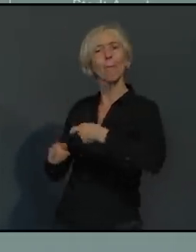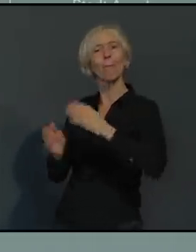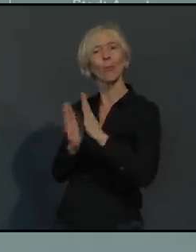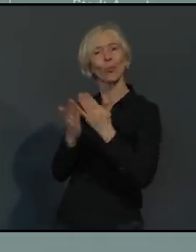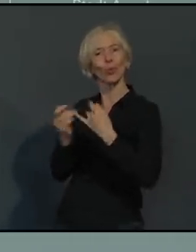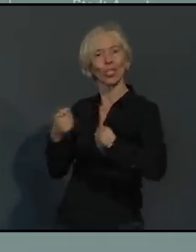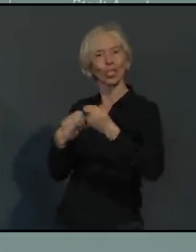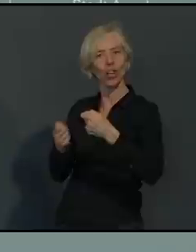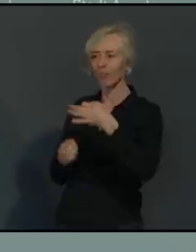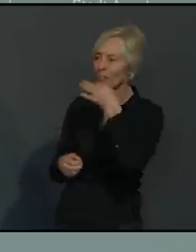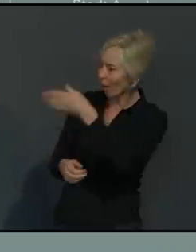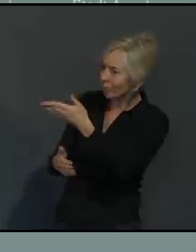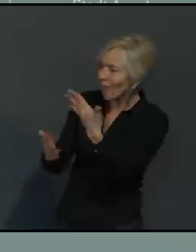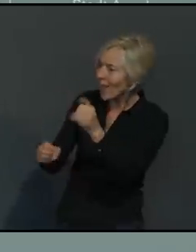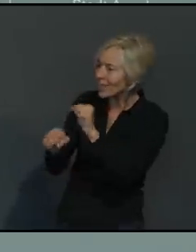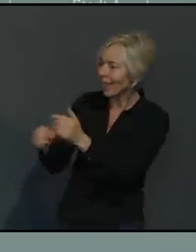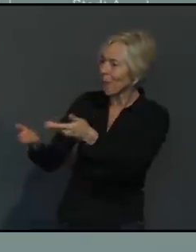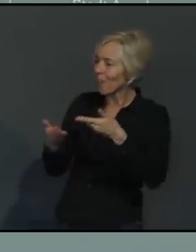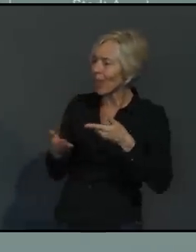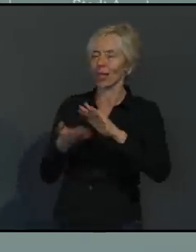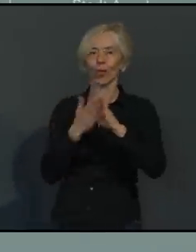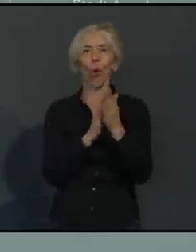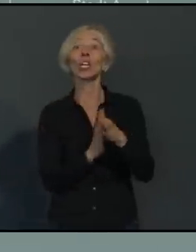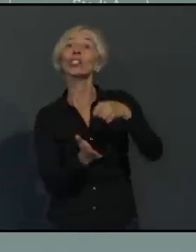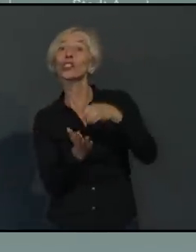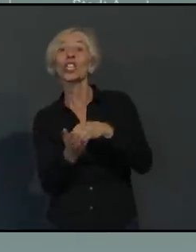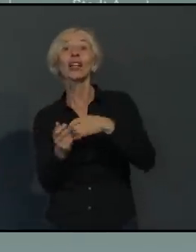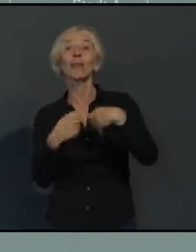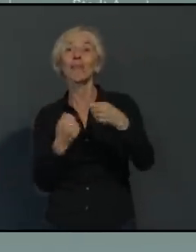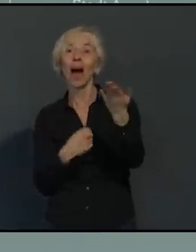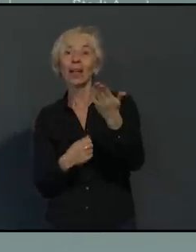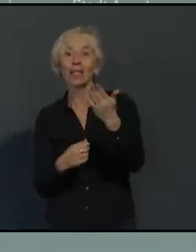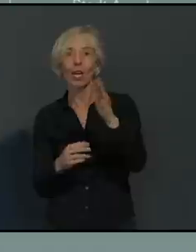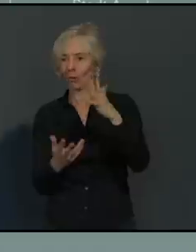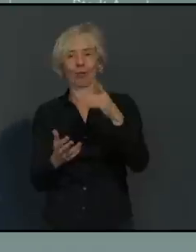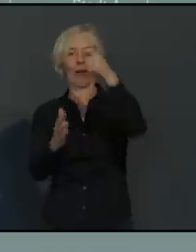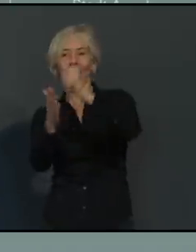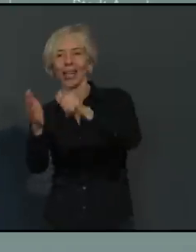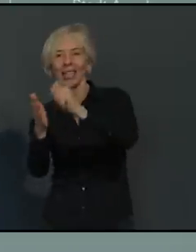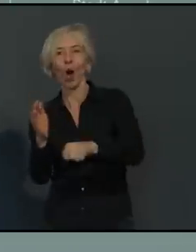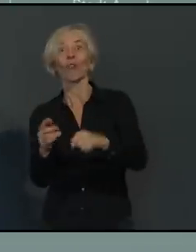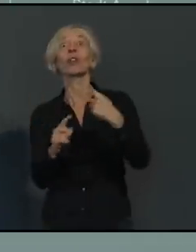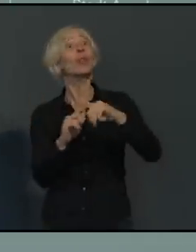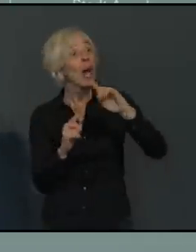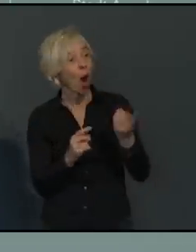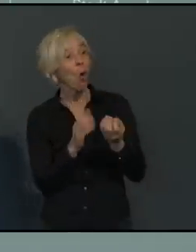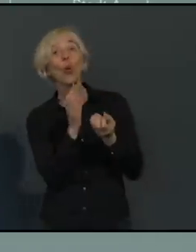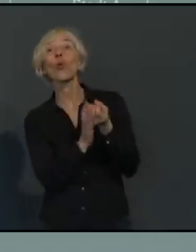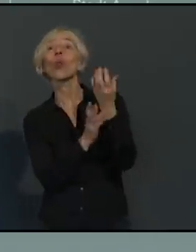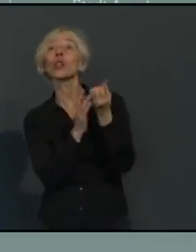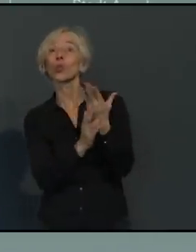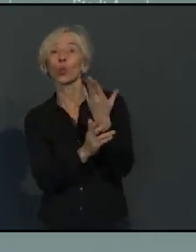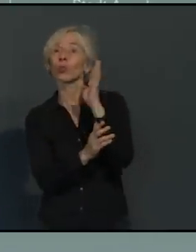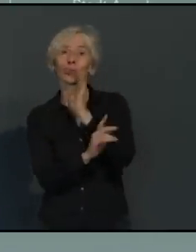zu welchem Gericht passt. Fragt den Spielzeughändler, was die Kiddies wirklich wollen. Und vor allem vergessen wir auch nicht die Kultur. Auch hier kann man Gutscheine